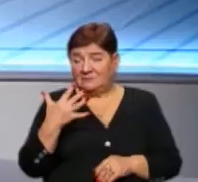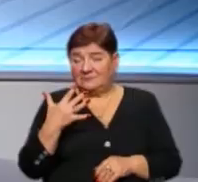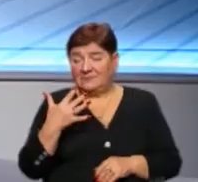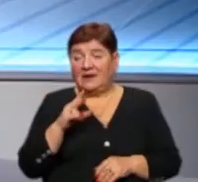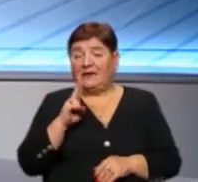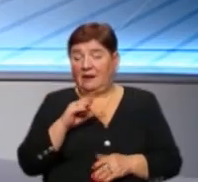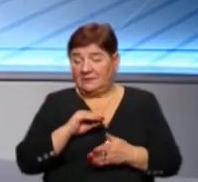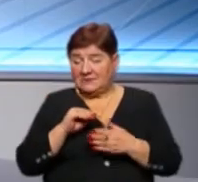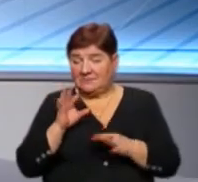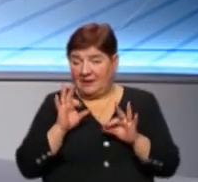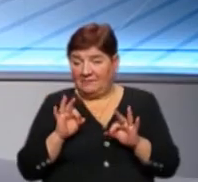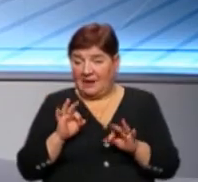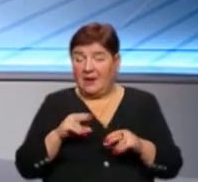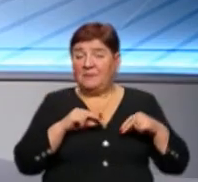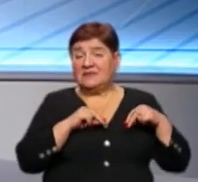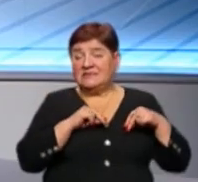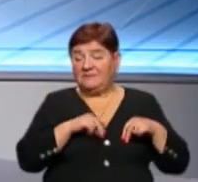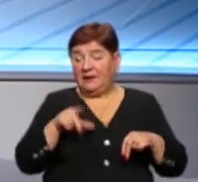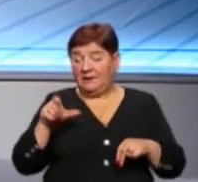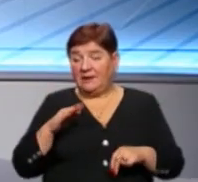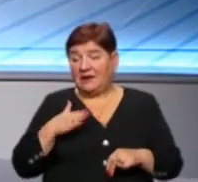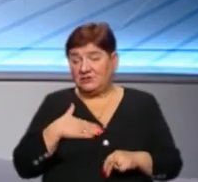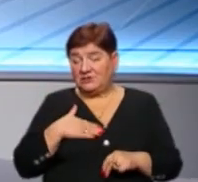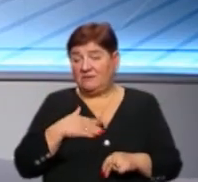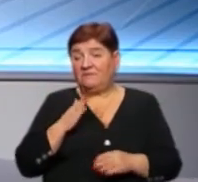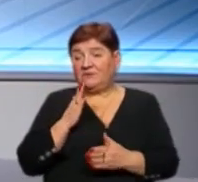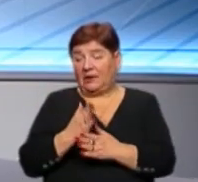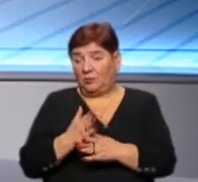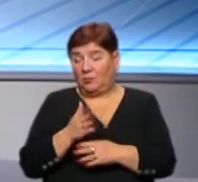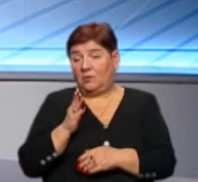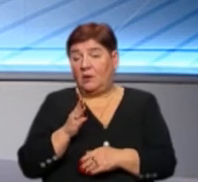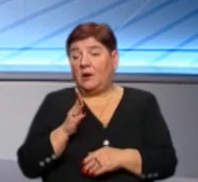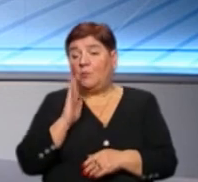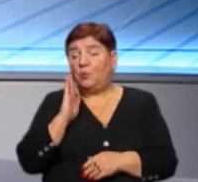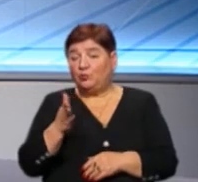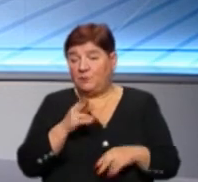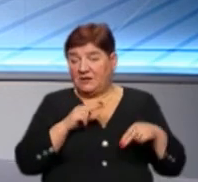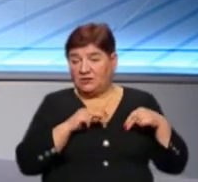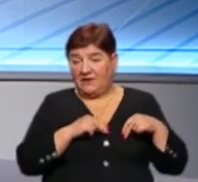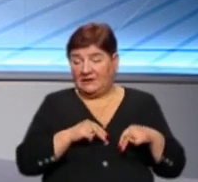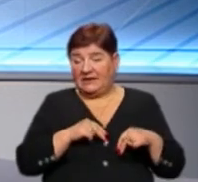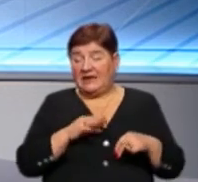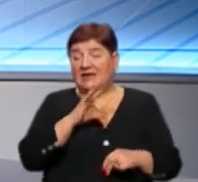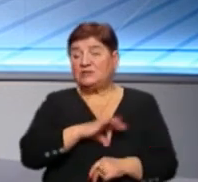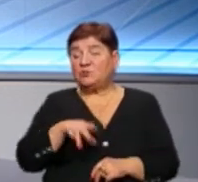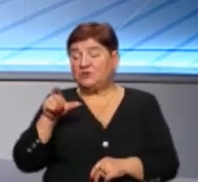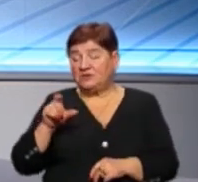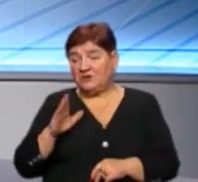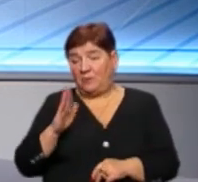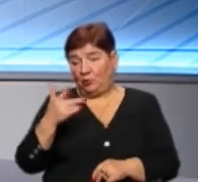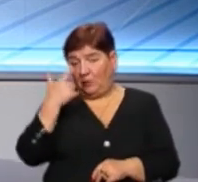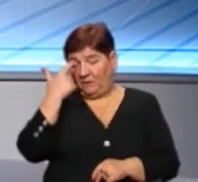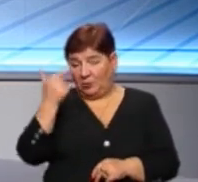І все, і працівники наші в даному напрямку будуть працювати, про що споживача буде, звичайно ж,